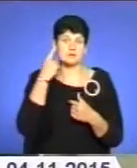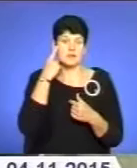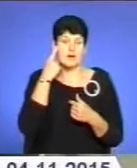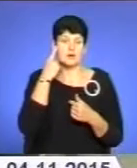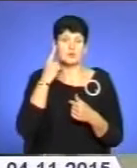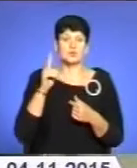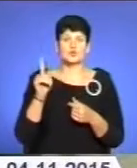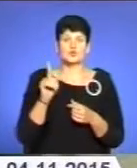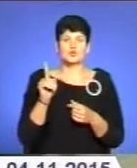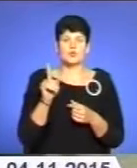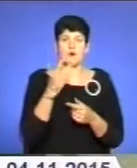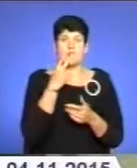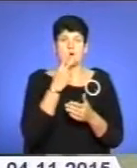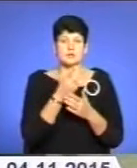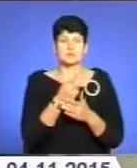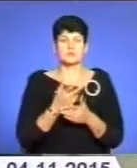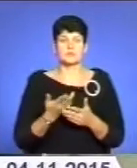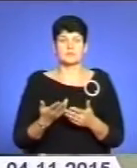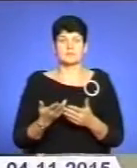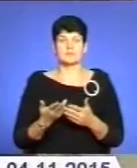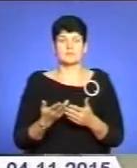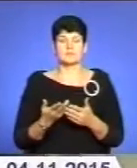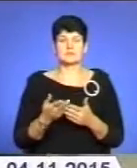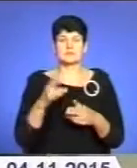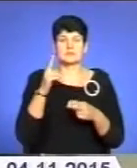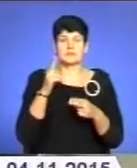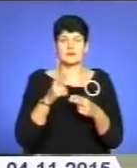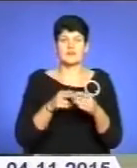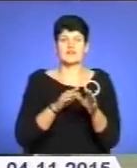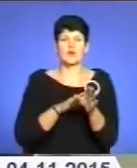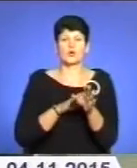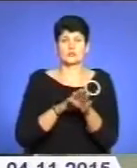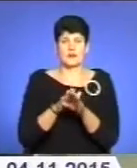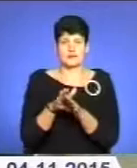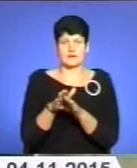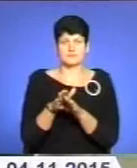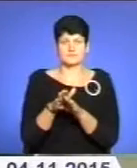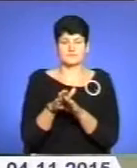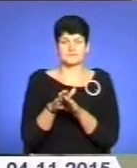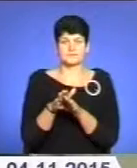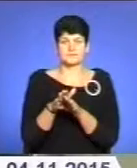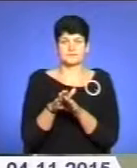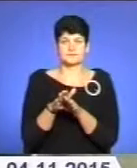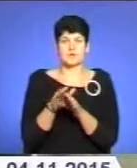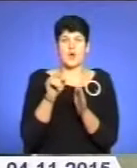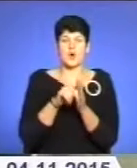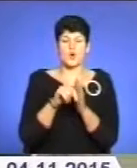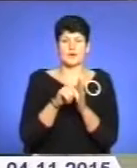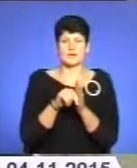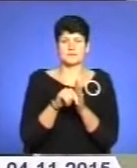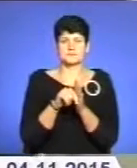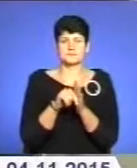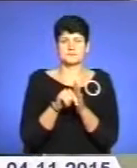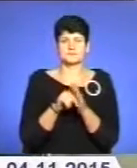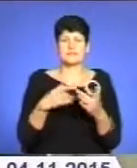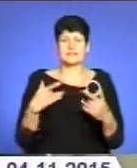глядач побачить довершене виконання ролей на